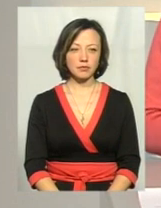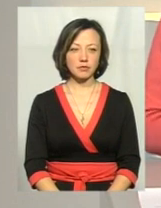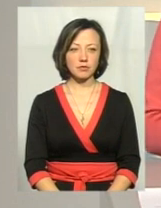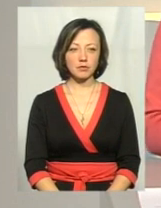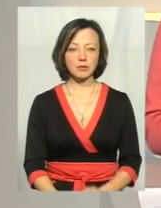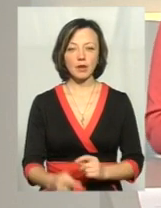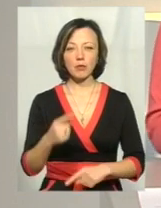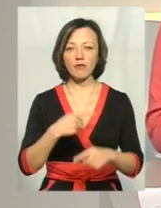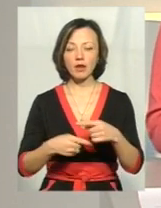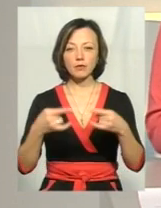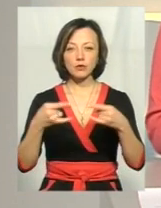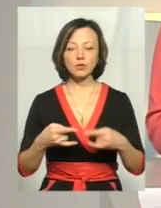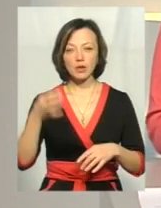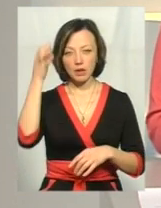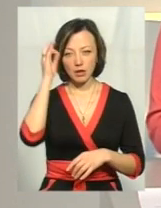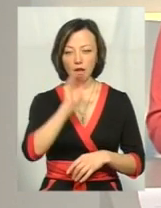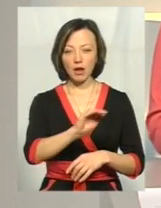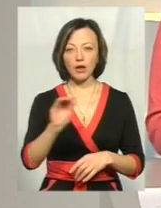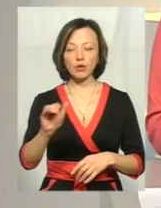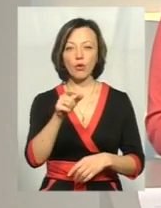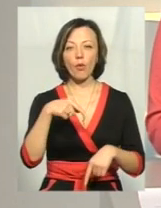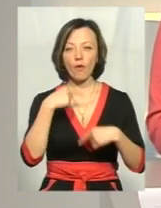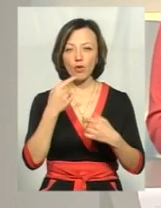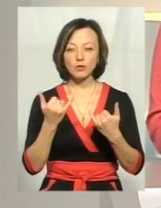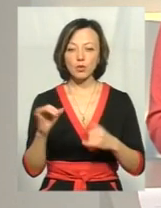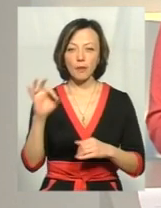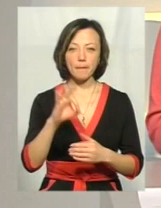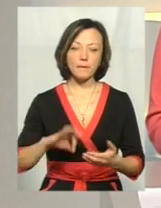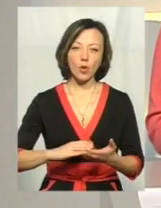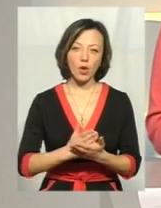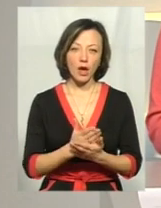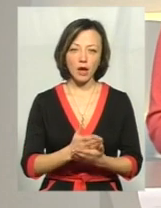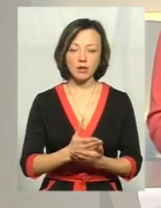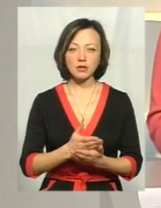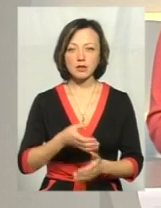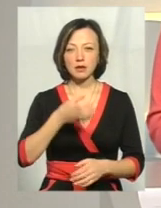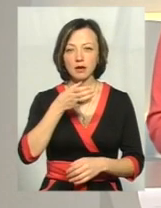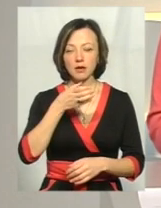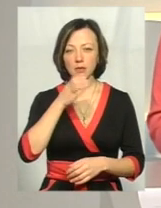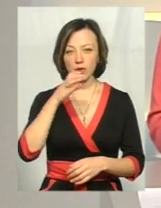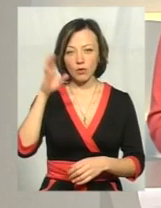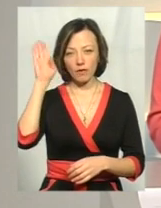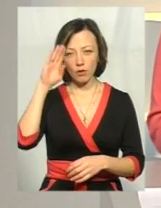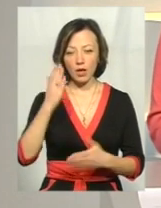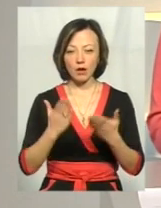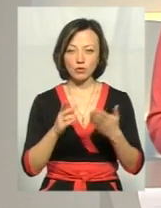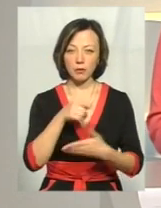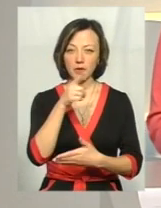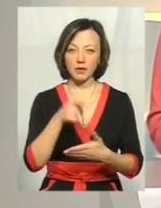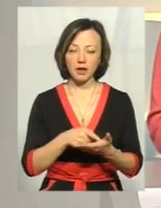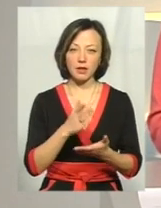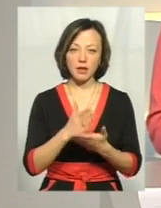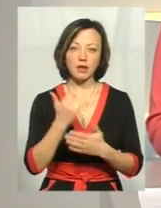Вертаємося у цю студію. Нагадаю, для наших глядачів, що говоримо сьогодні про якість водопровідної води, якщо у вас є з цього приводу питання,